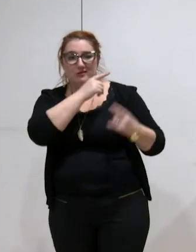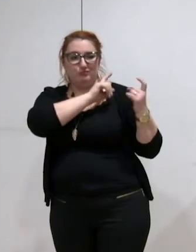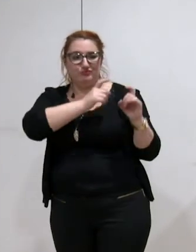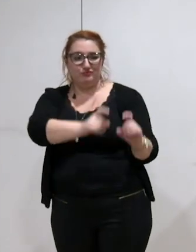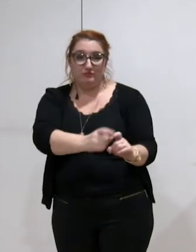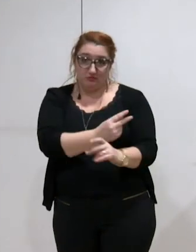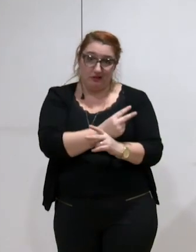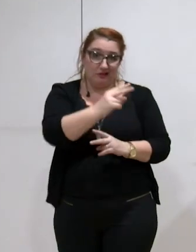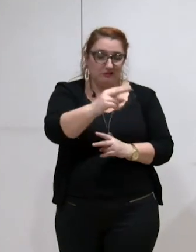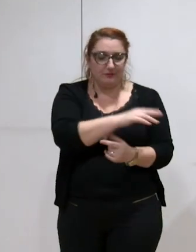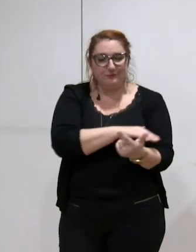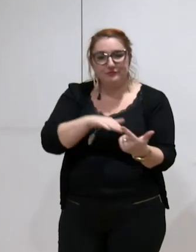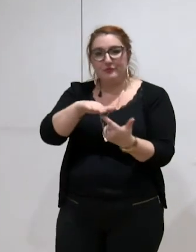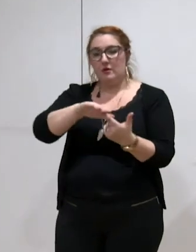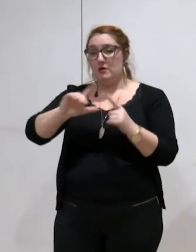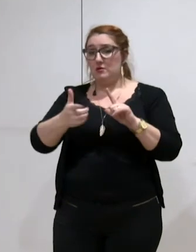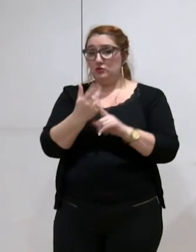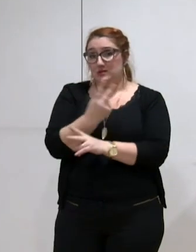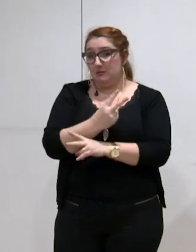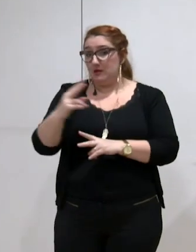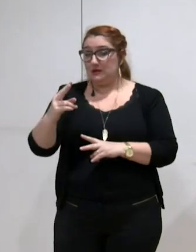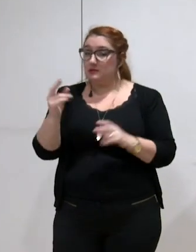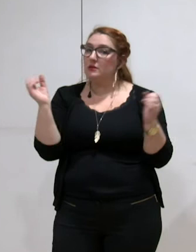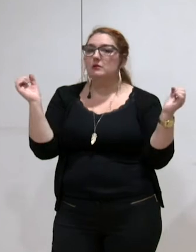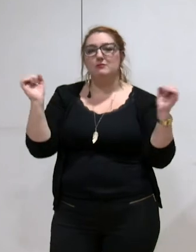'il y ait une explosion